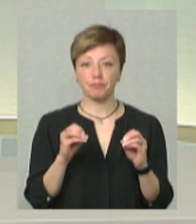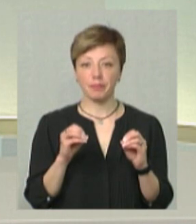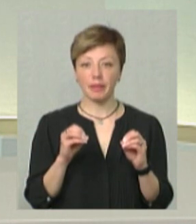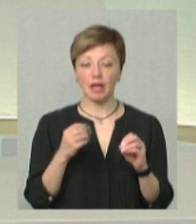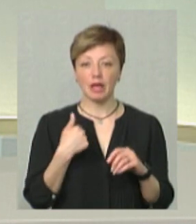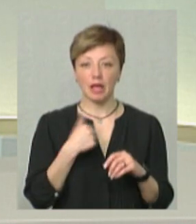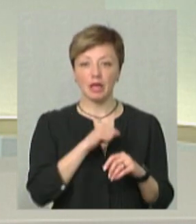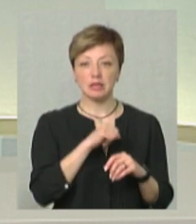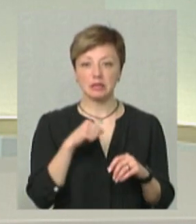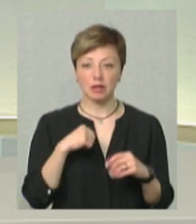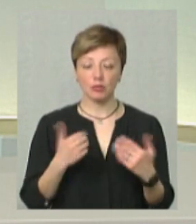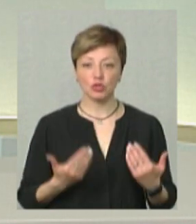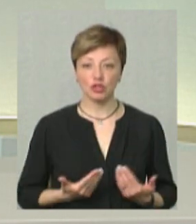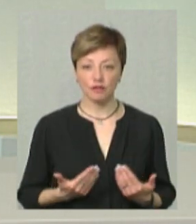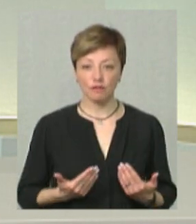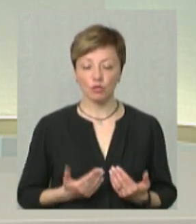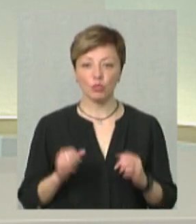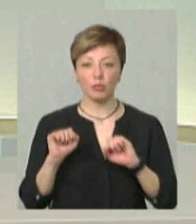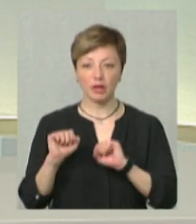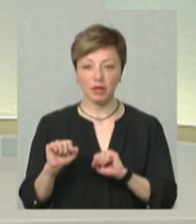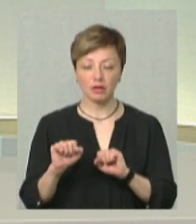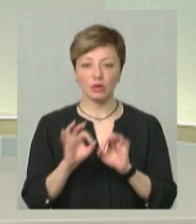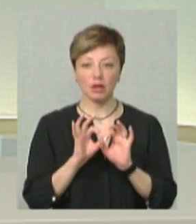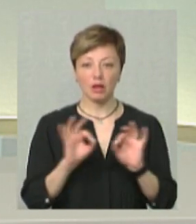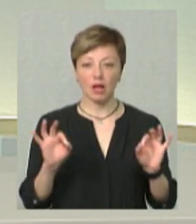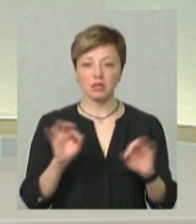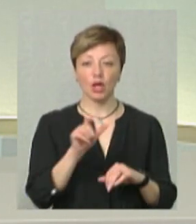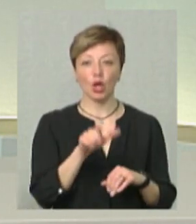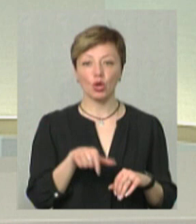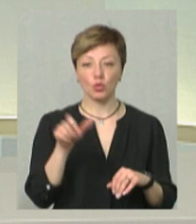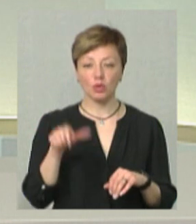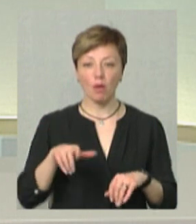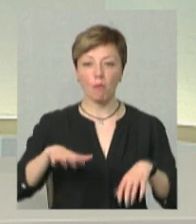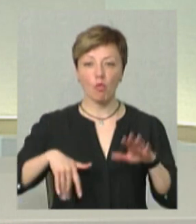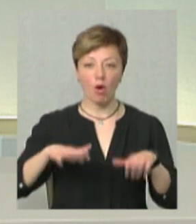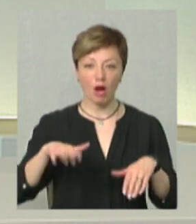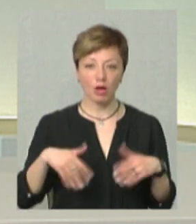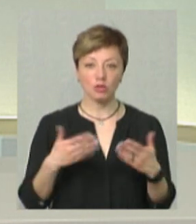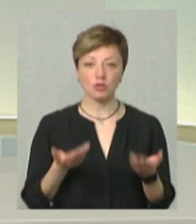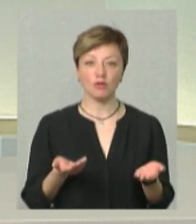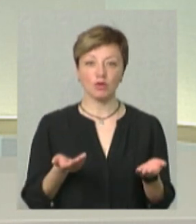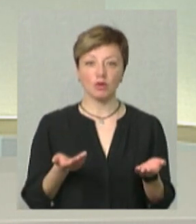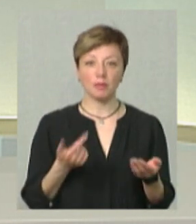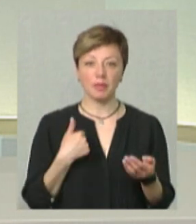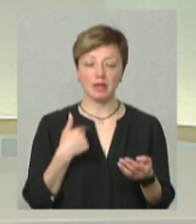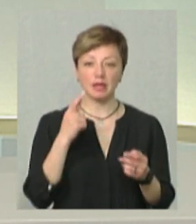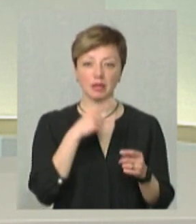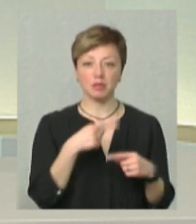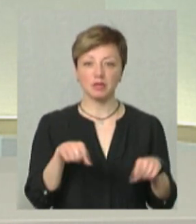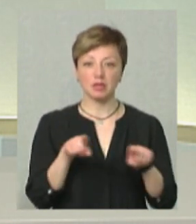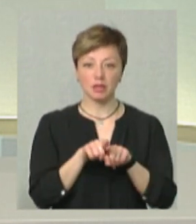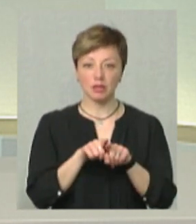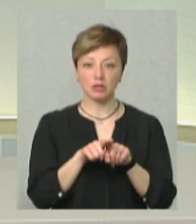Я сам там живу у прихиску, у класних людей, у Мукачево, і мені там теж